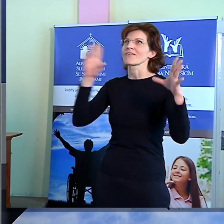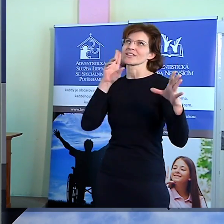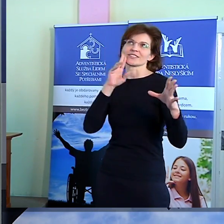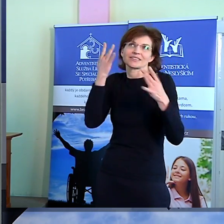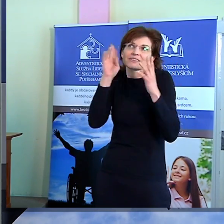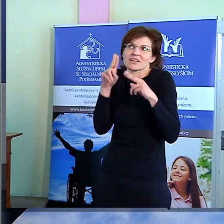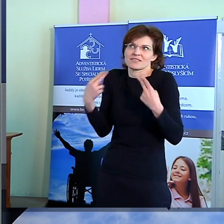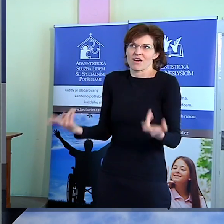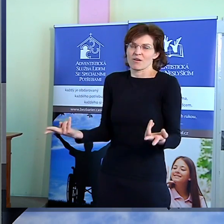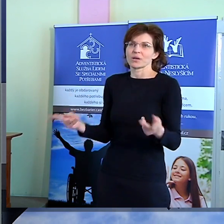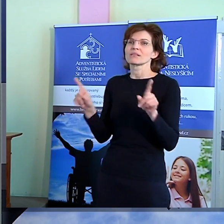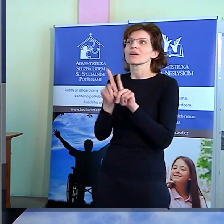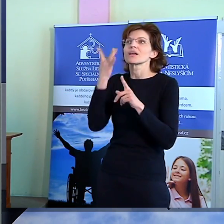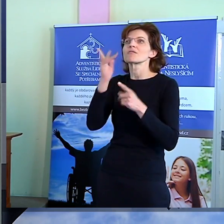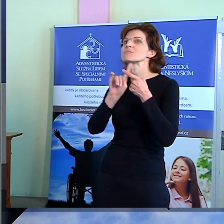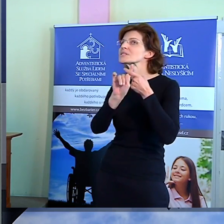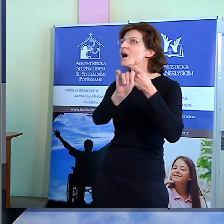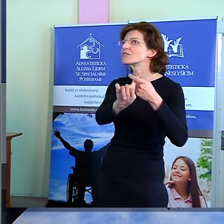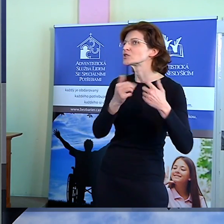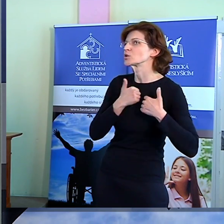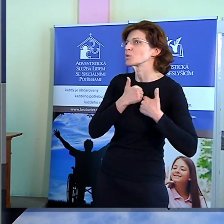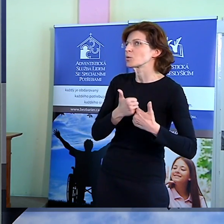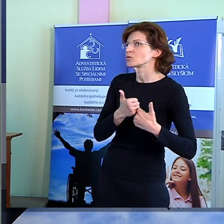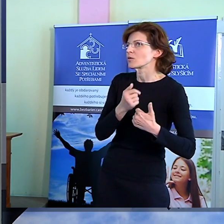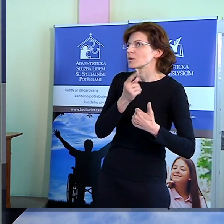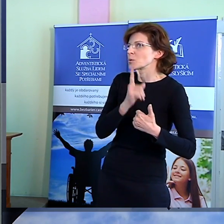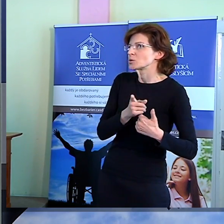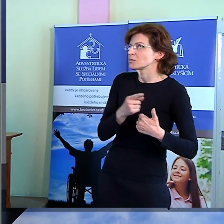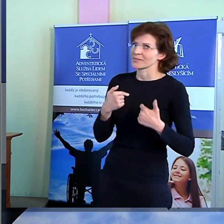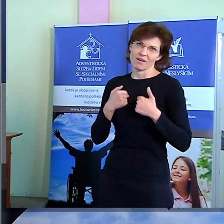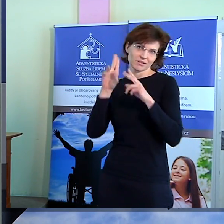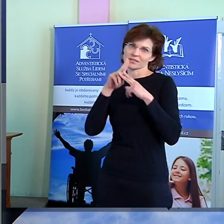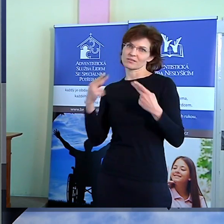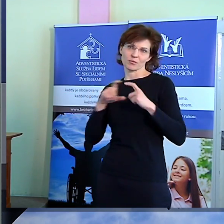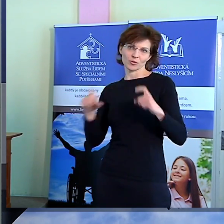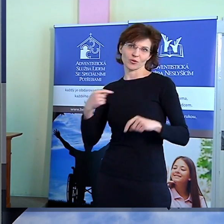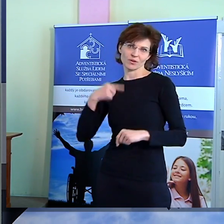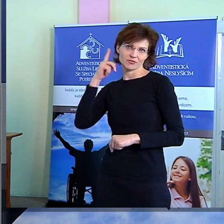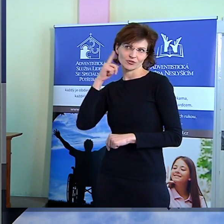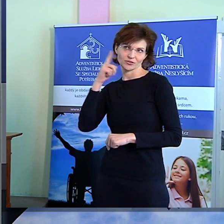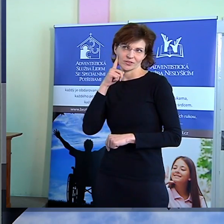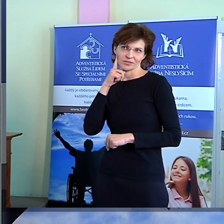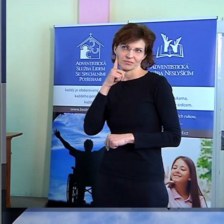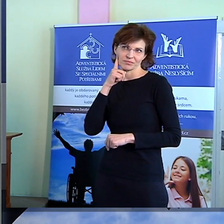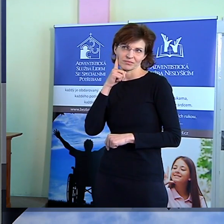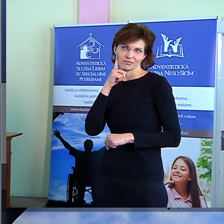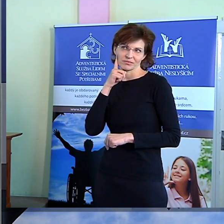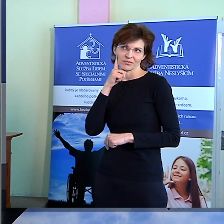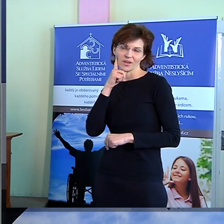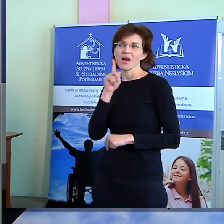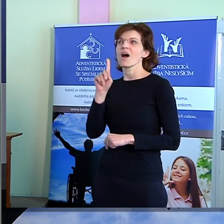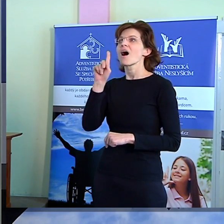Ale vím, jaký je Bůh. Že Bůh je pro každého. A to je Evangelium.